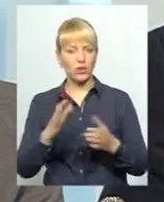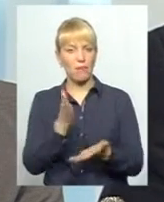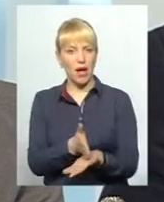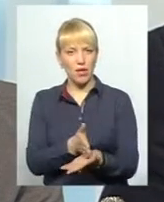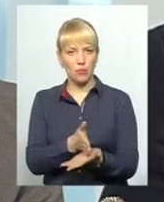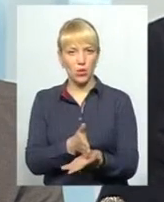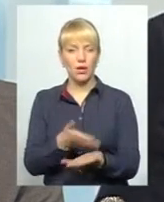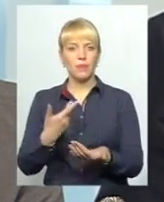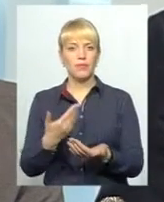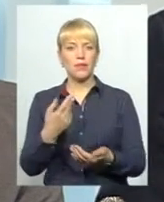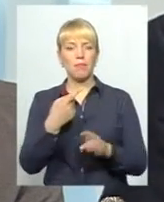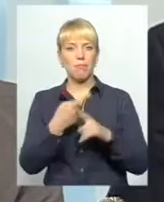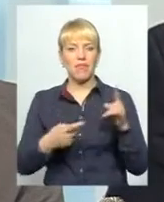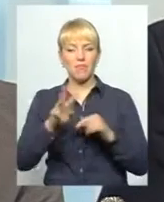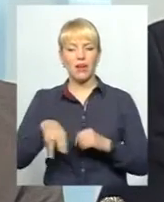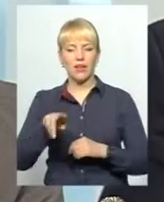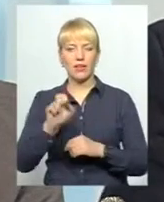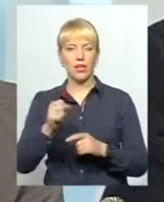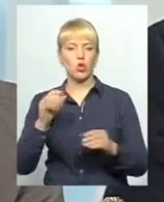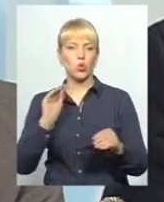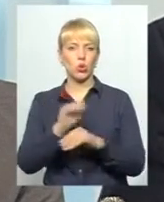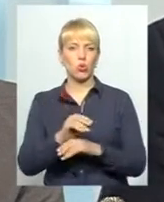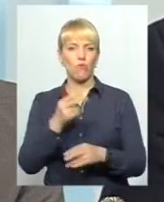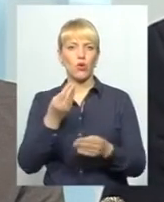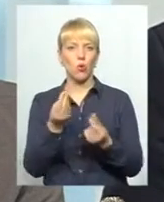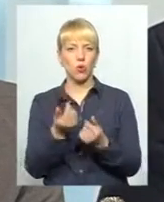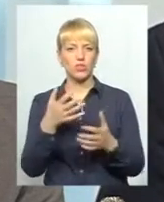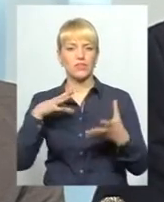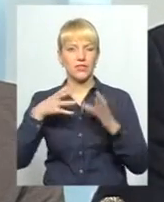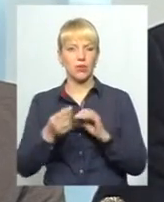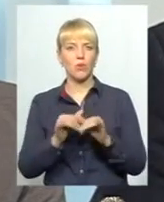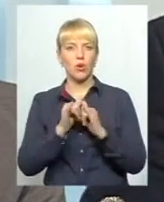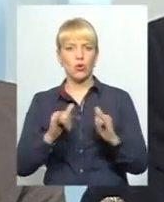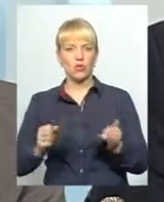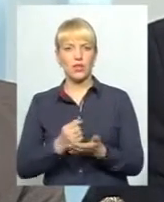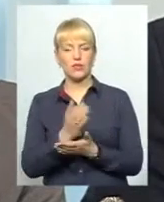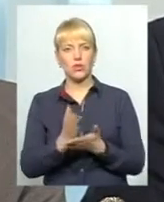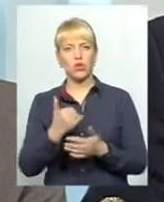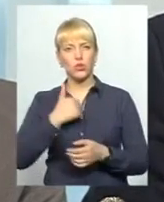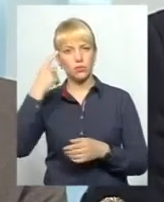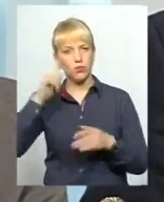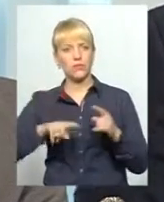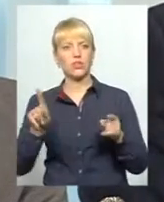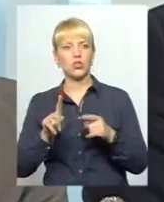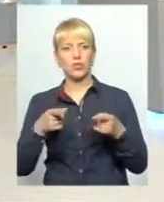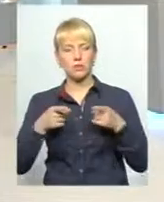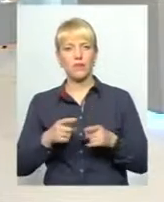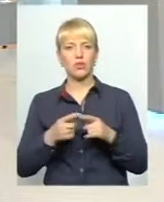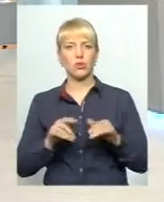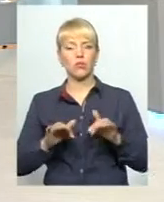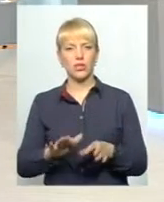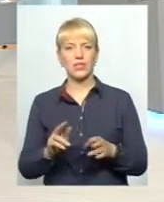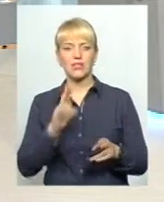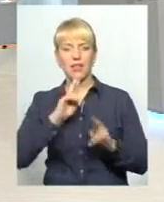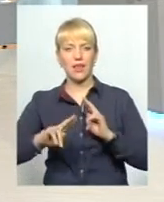майже пів мільярда додаткових коштів в цілому в розвиток інфеструктури Хмельницької області. Хочеться сподіватися, що справді той процес